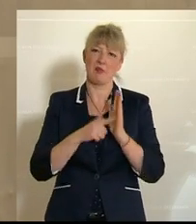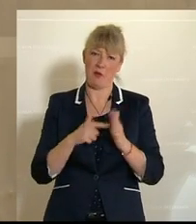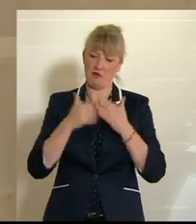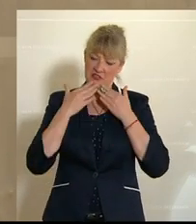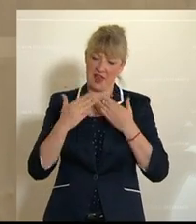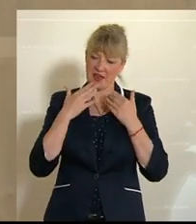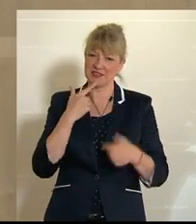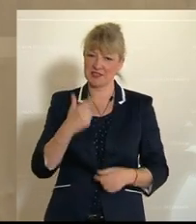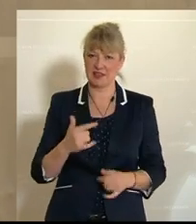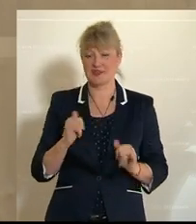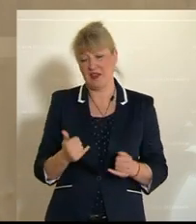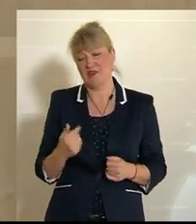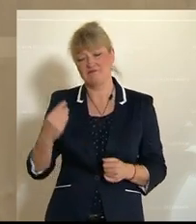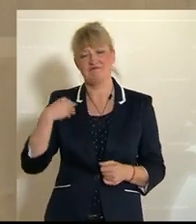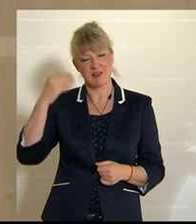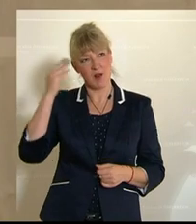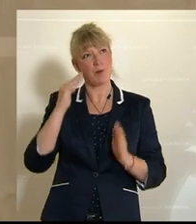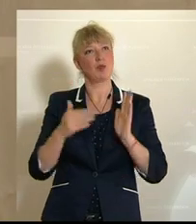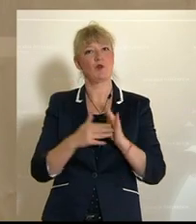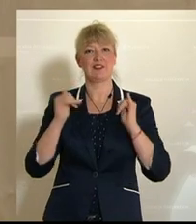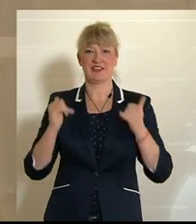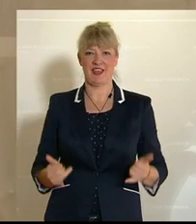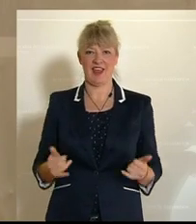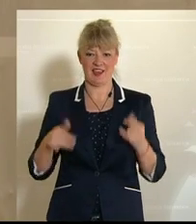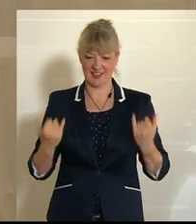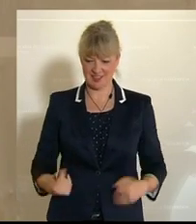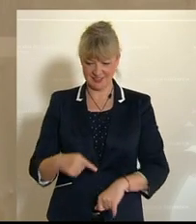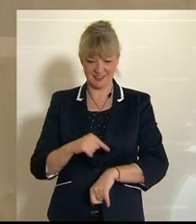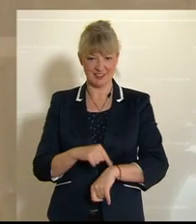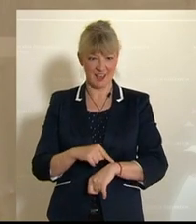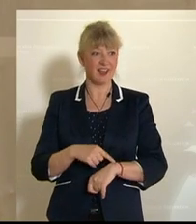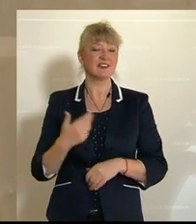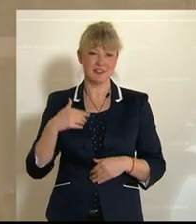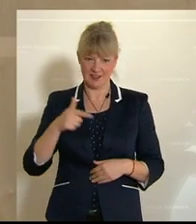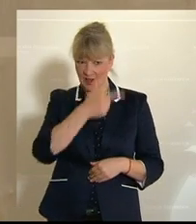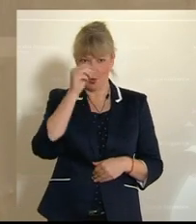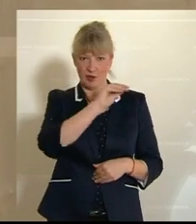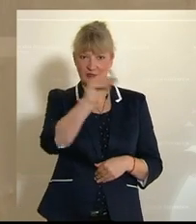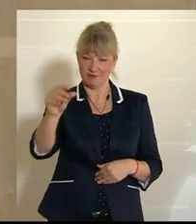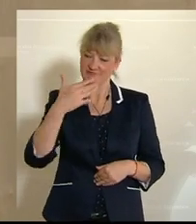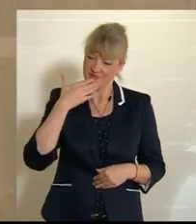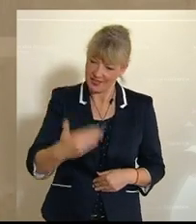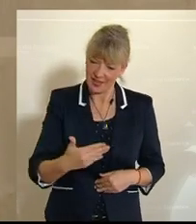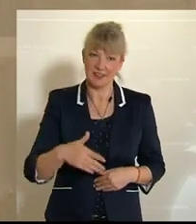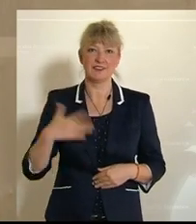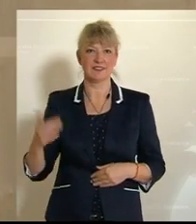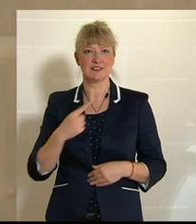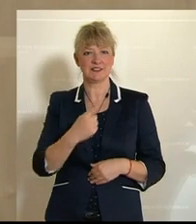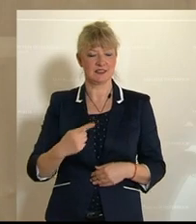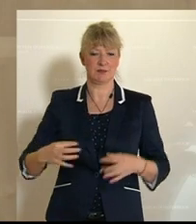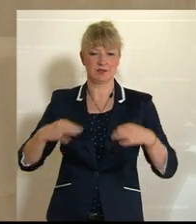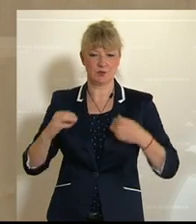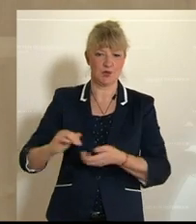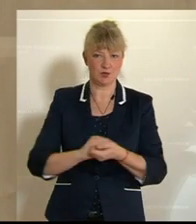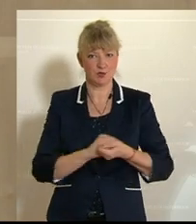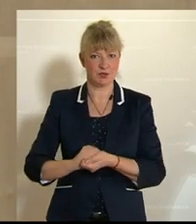Sondern ich glaube, dass es notwendig ist, dass wir gerade in diesen Zeiten uns bei den Menschen bedanken, die dieses solidarische Gesundheitssystem aufrechterhalten. Da